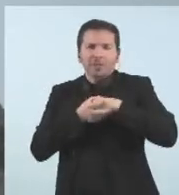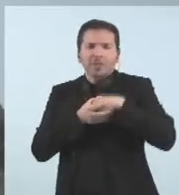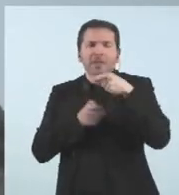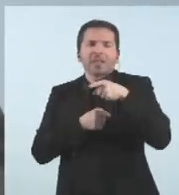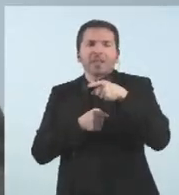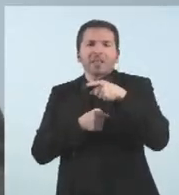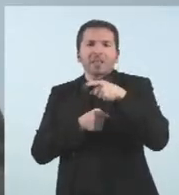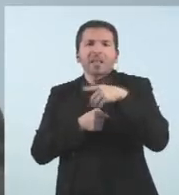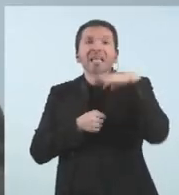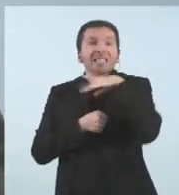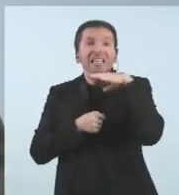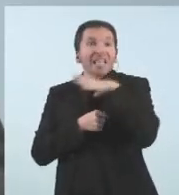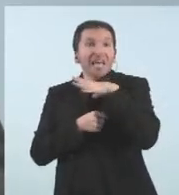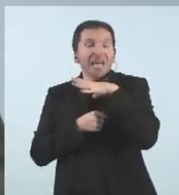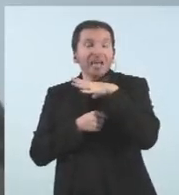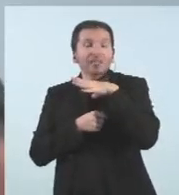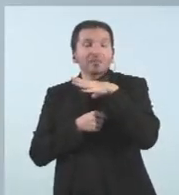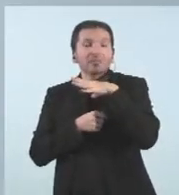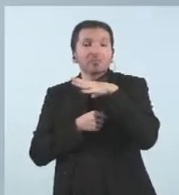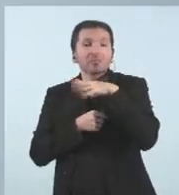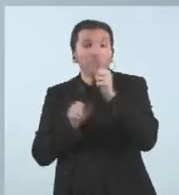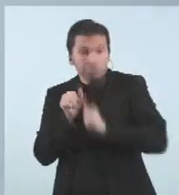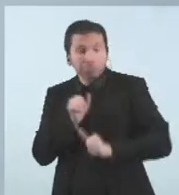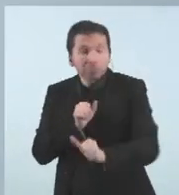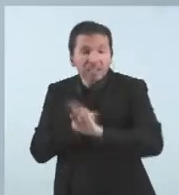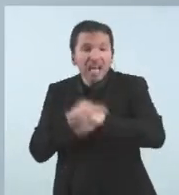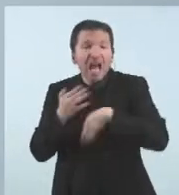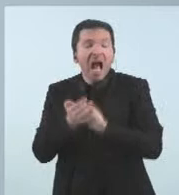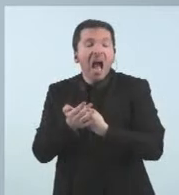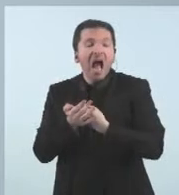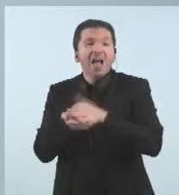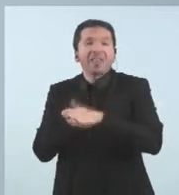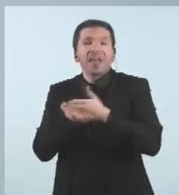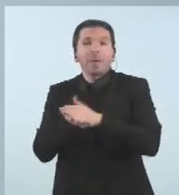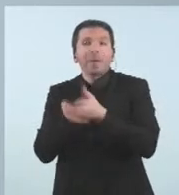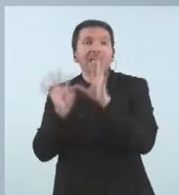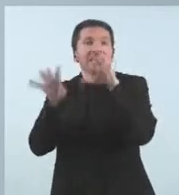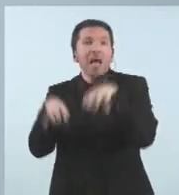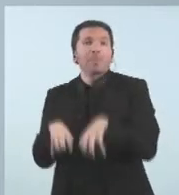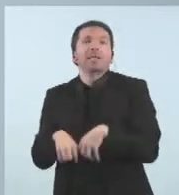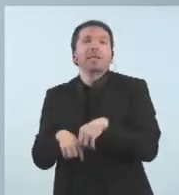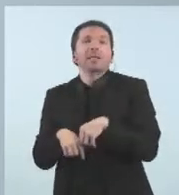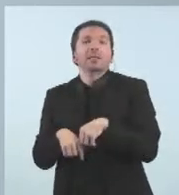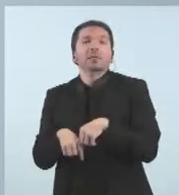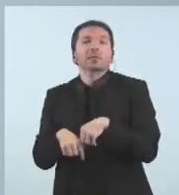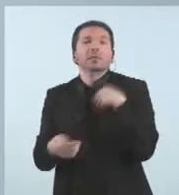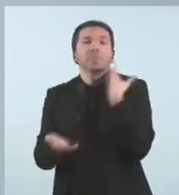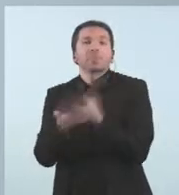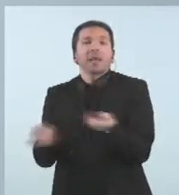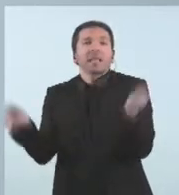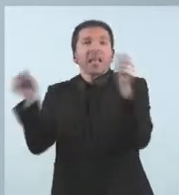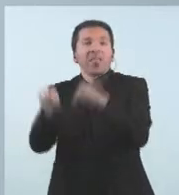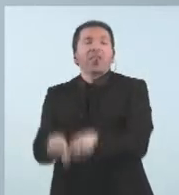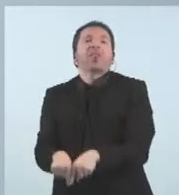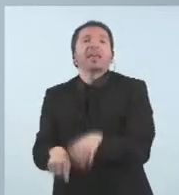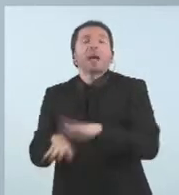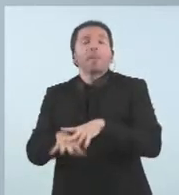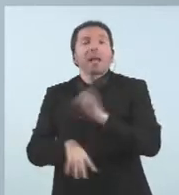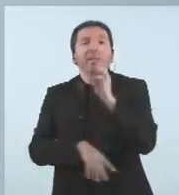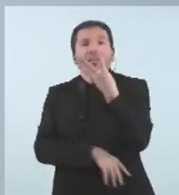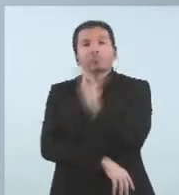febrer fins al mes d'abril en principi no se'ls convocarà per posar la tercera dosi és això més o menys? Més o menys és això